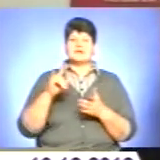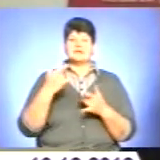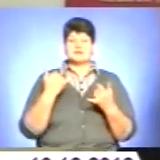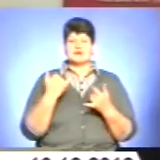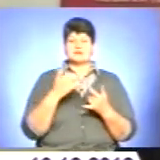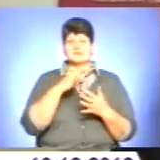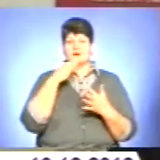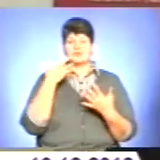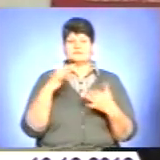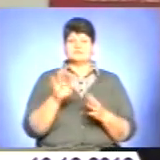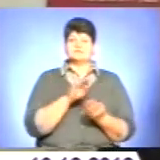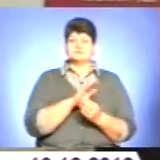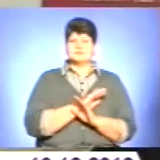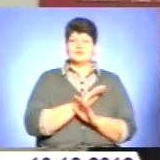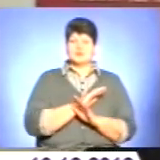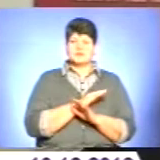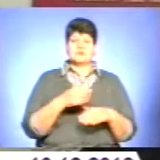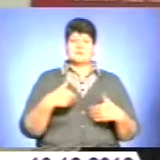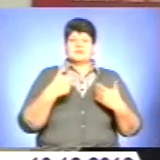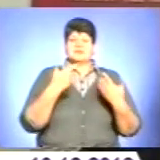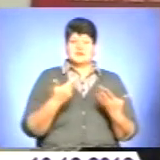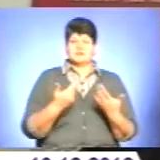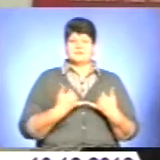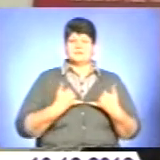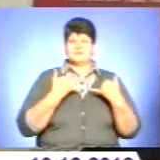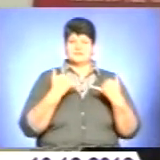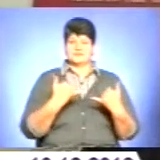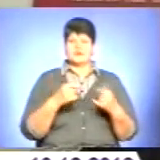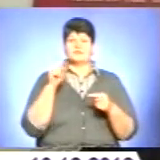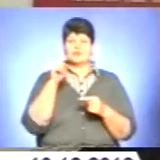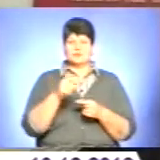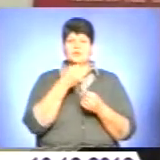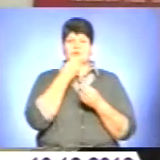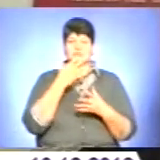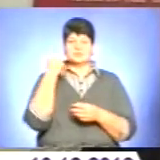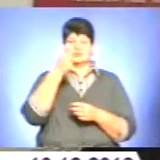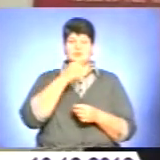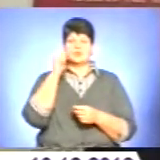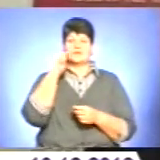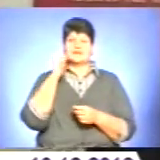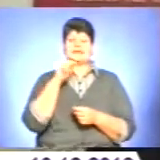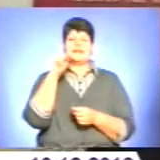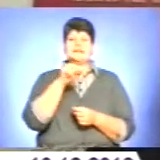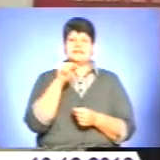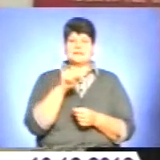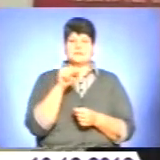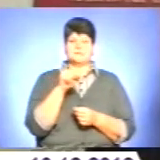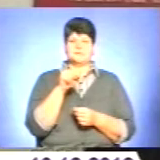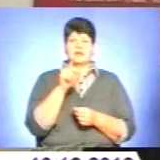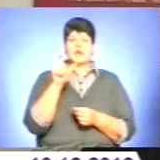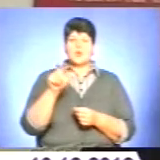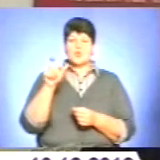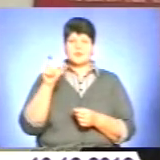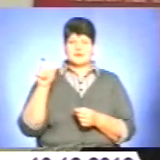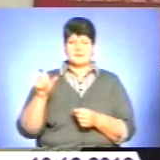покійний. І загалом ми цю виставку просвячуємо тому вдалому футбольному року в Україні і всіх тим людям,